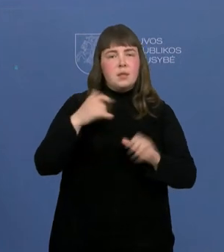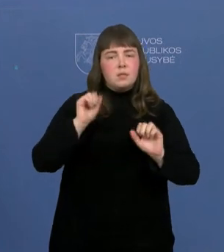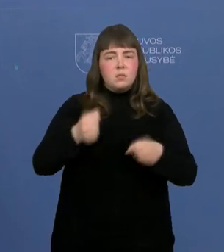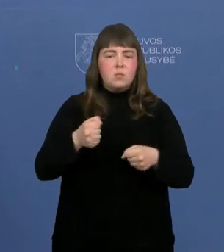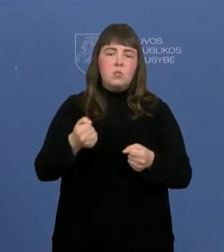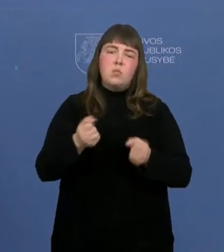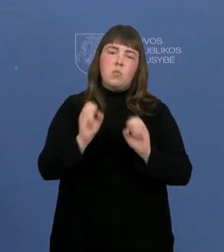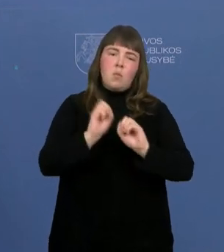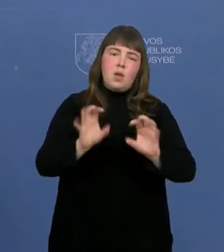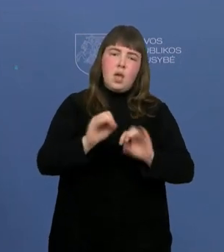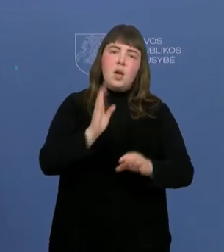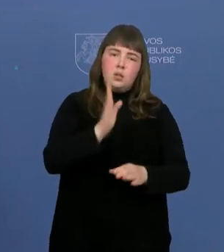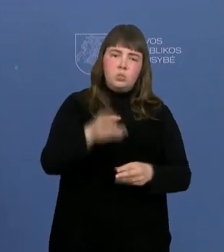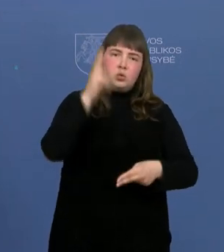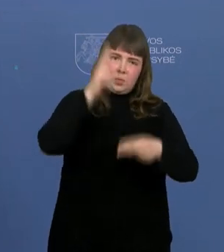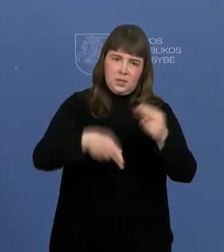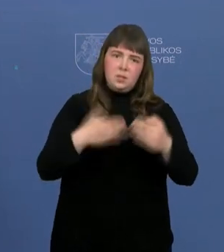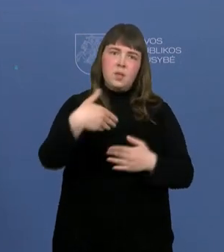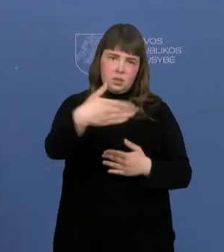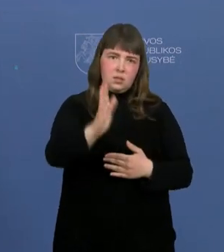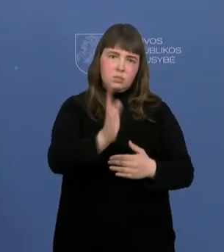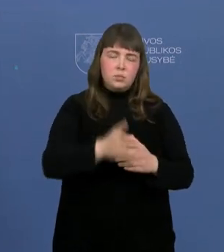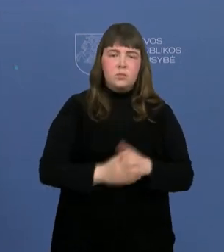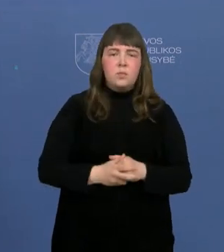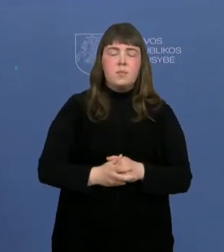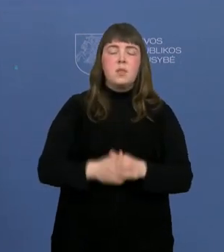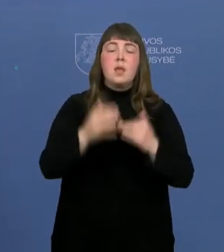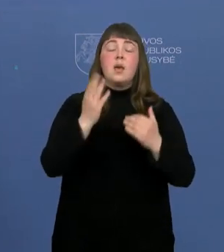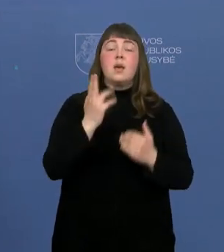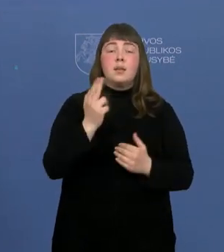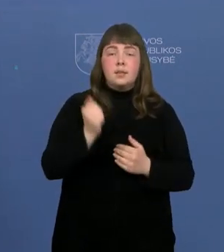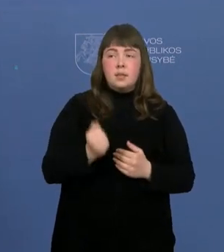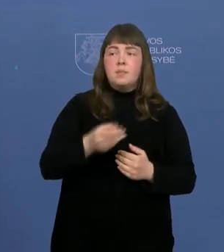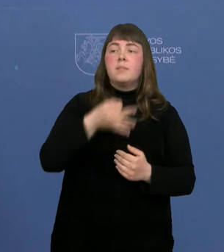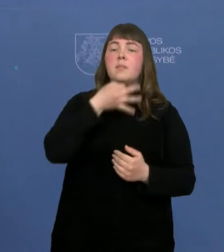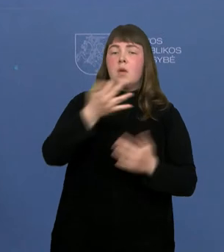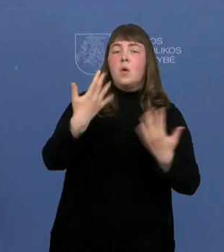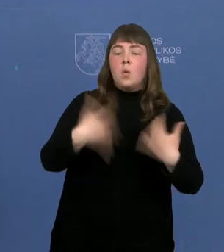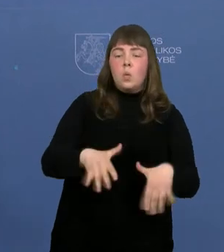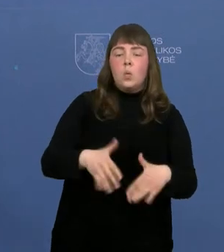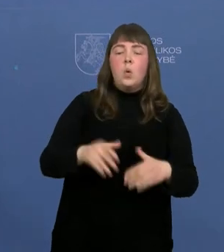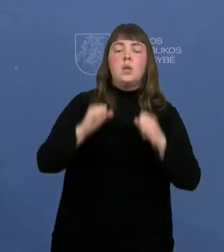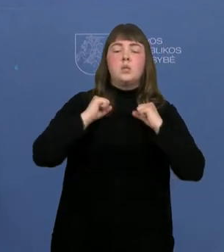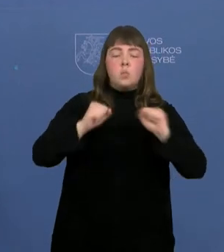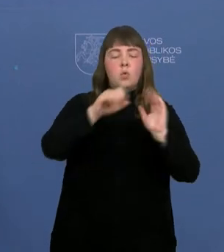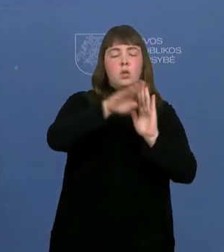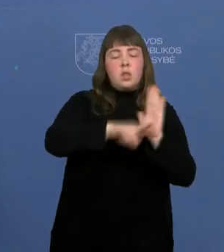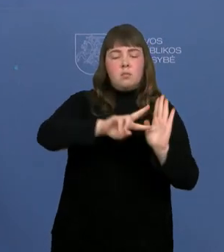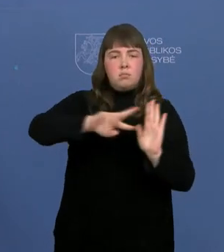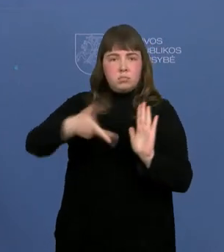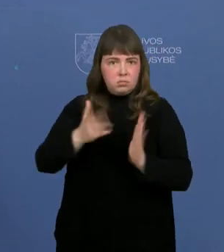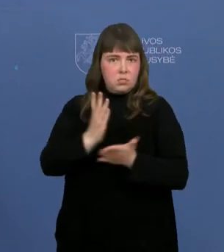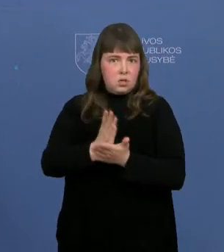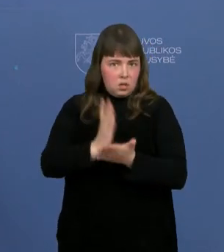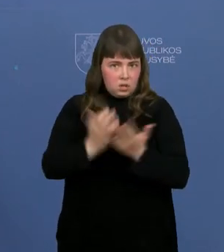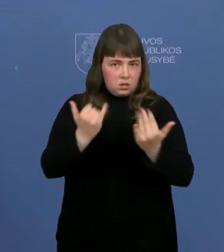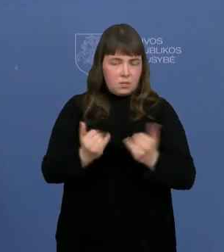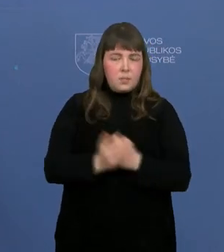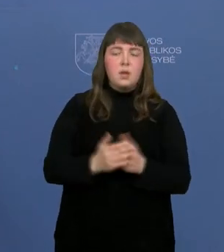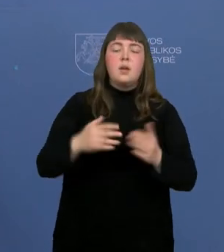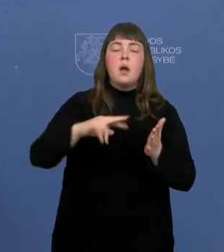dėl šitų? Taip, kaip jau minėjau, šiuo metu yra keičiama sporto įstatymas, yra jau derinimo procese. Mes